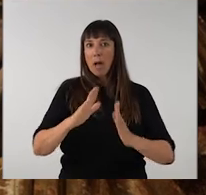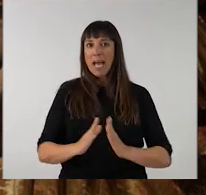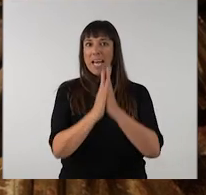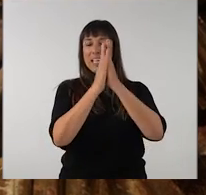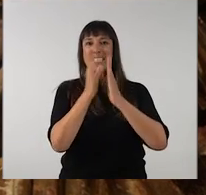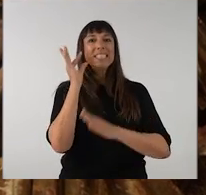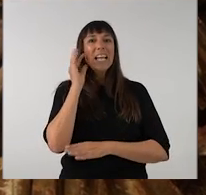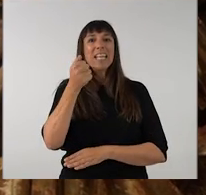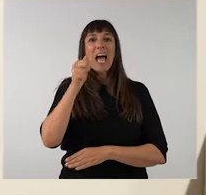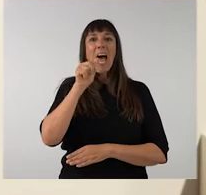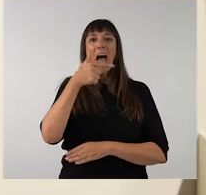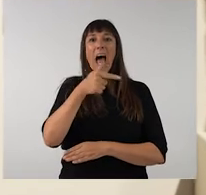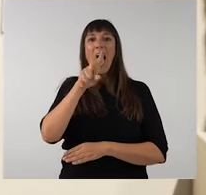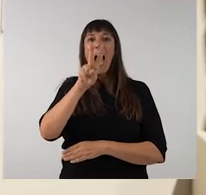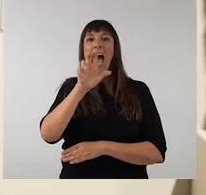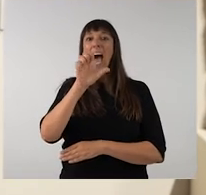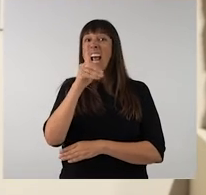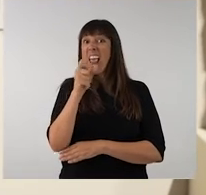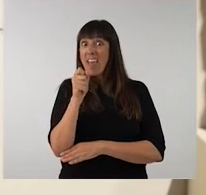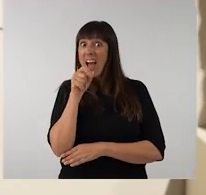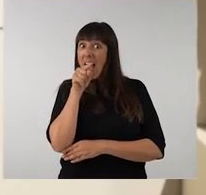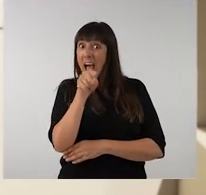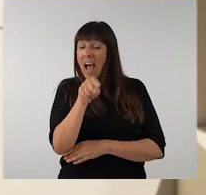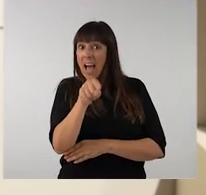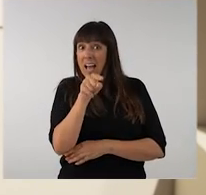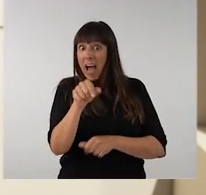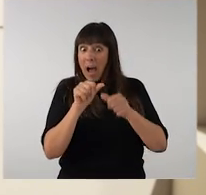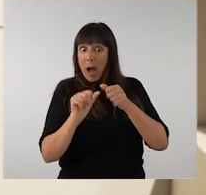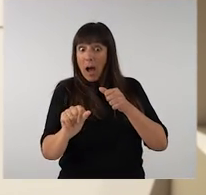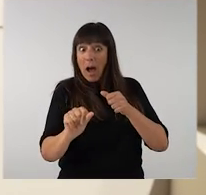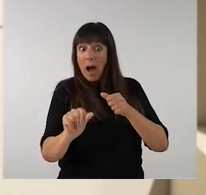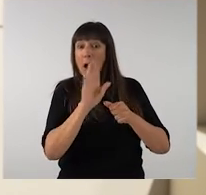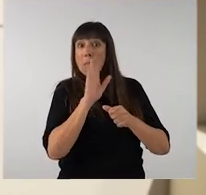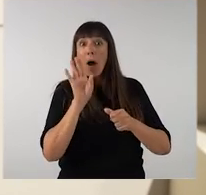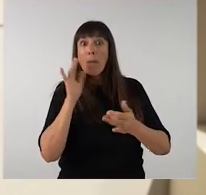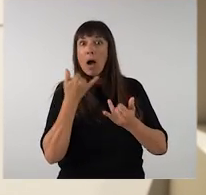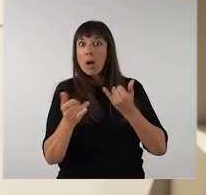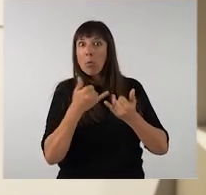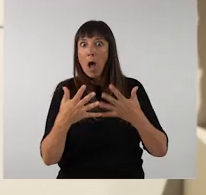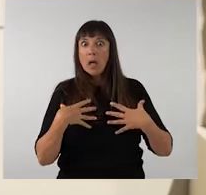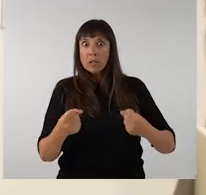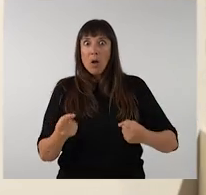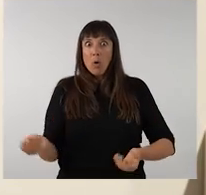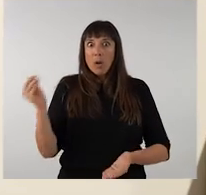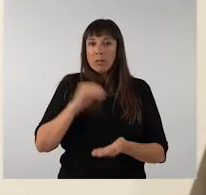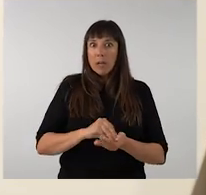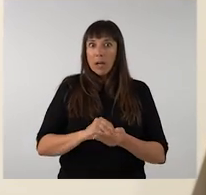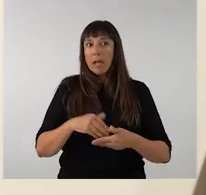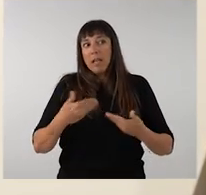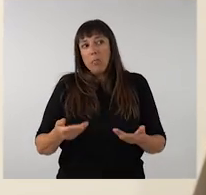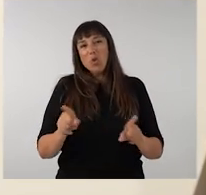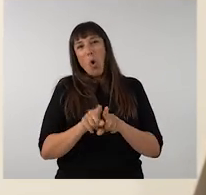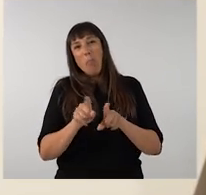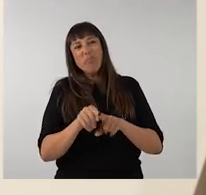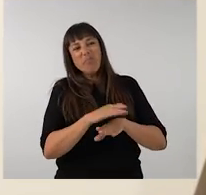tomba de Sant Àgada. I allà, a partir d'això, d'aquesta visita, la seva mare es recupera i aleshores